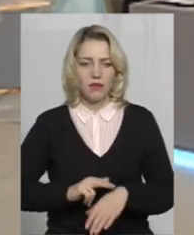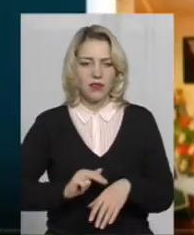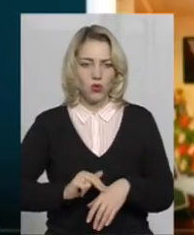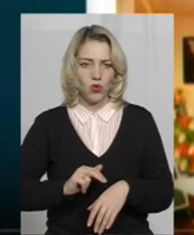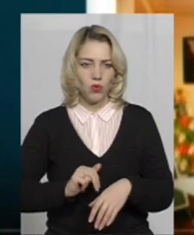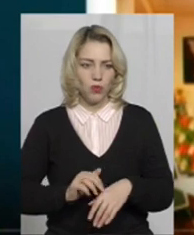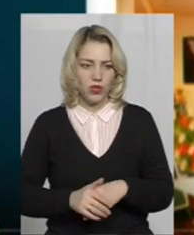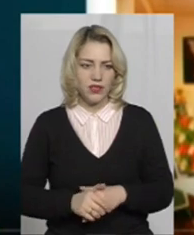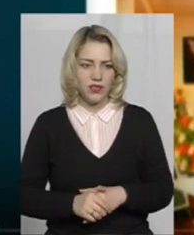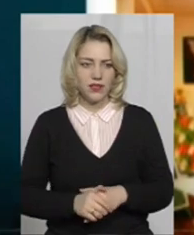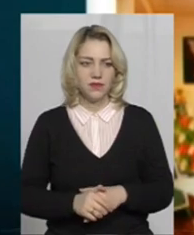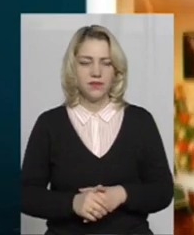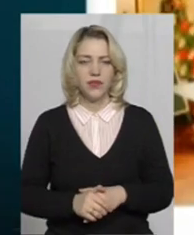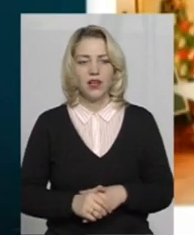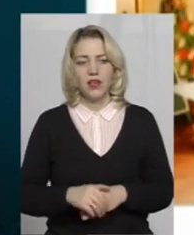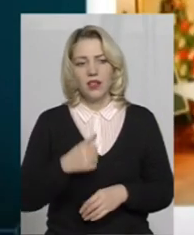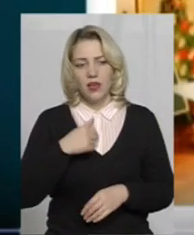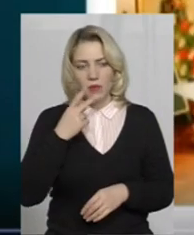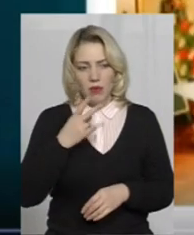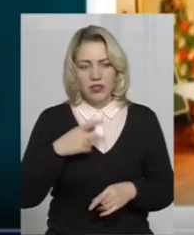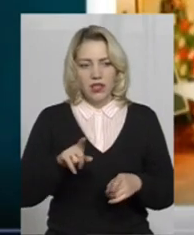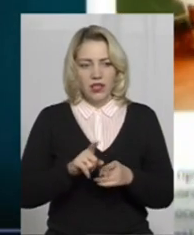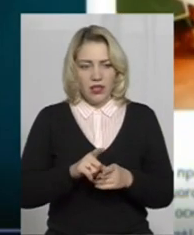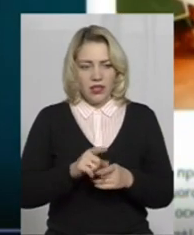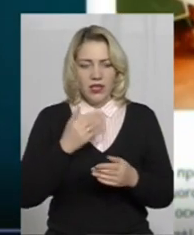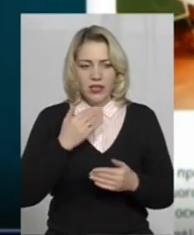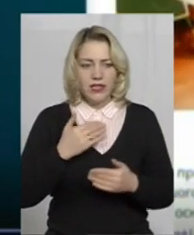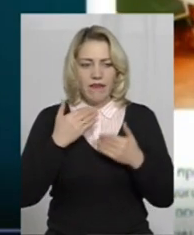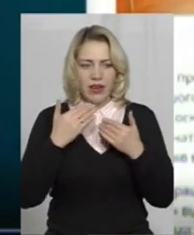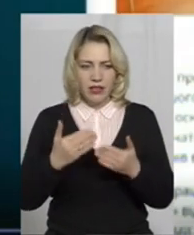поліції я побачила таке звернення.